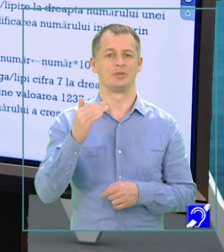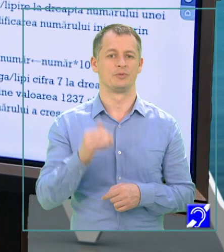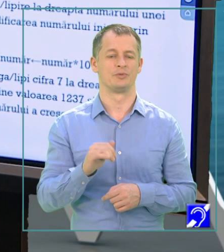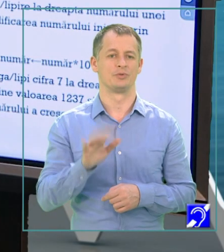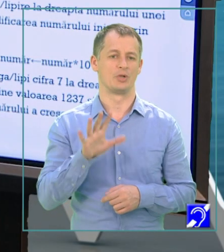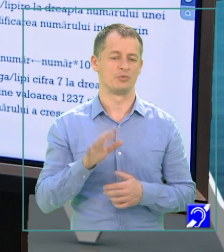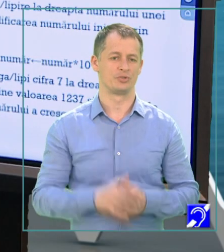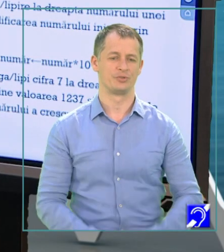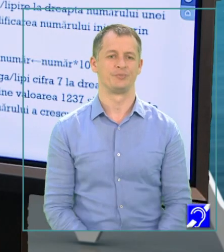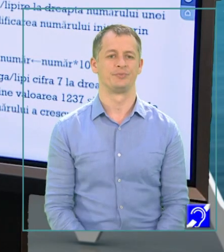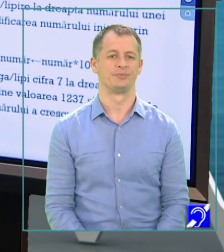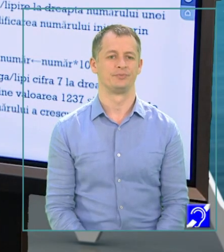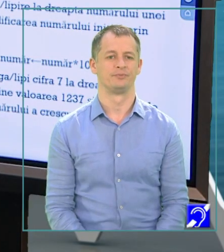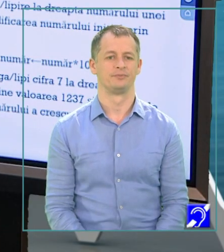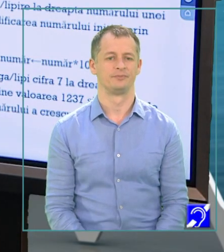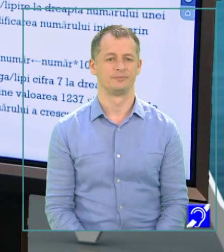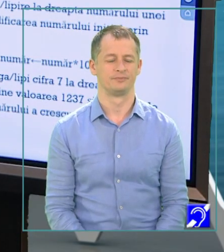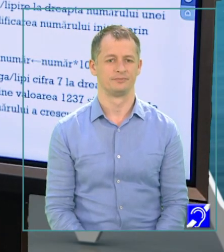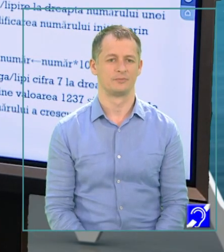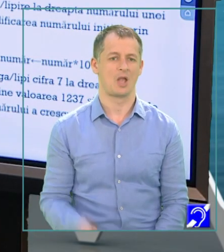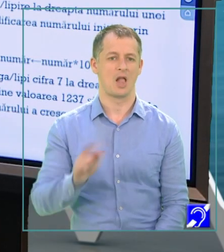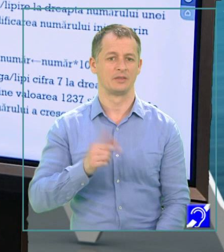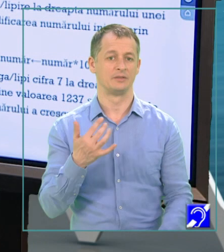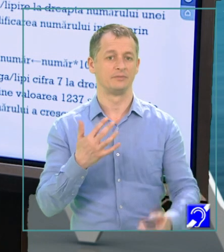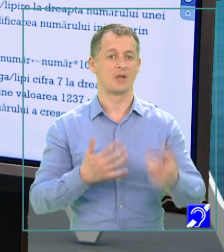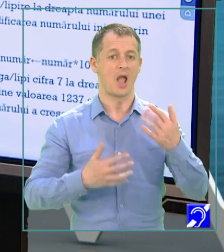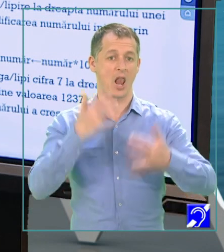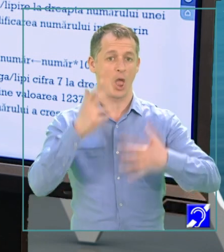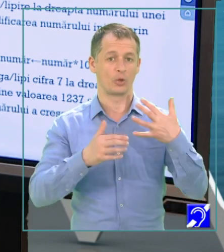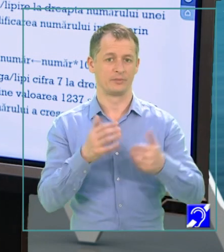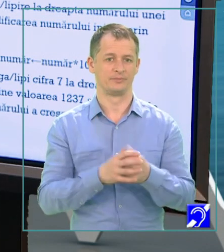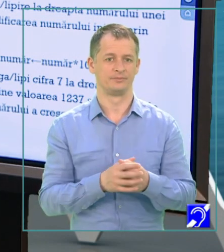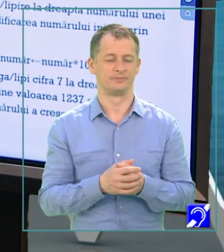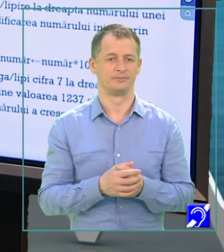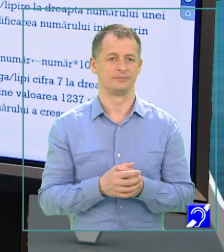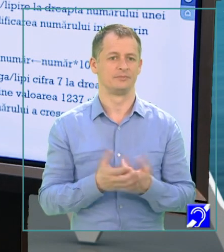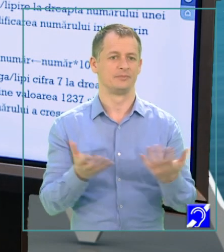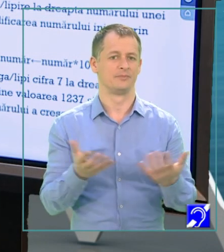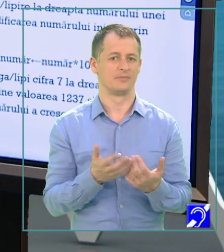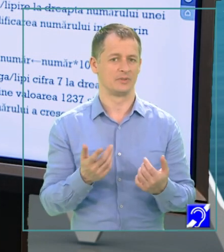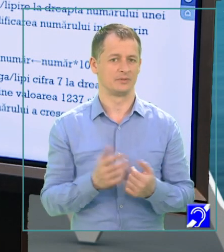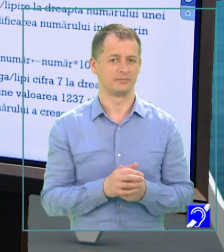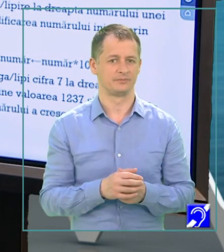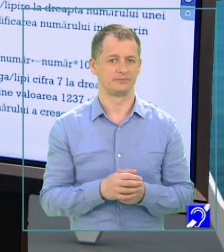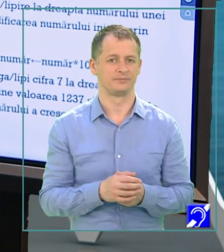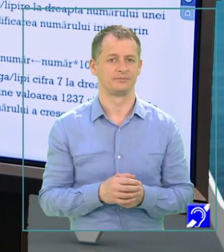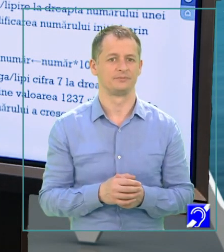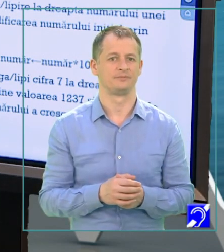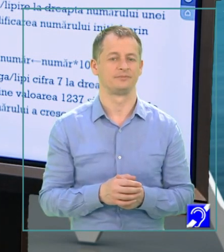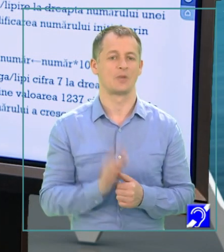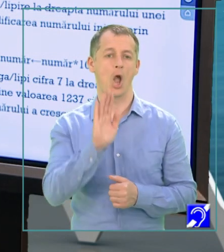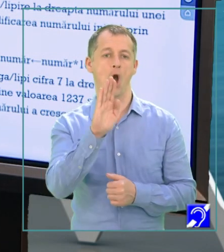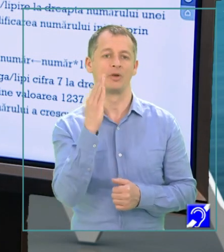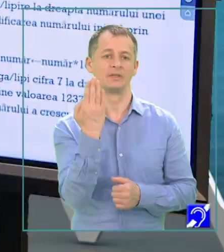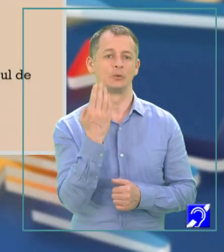Un alt algoritm prin care putem prelucra cifrele unui număr este algoritmul care îmi calculează oglinditul unui număr.